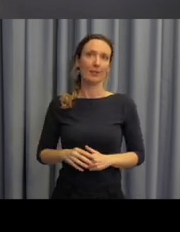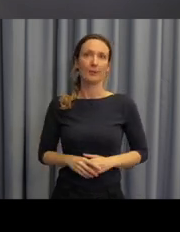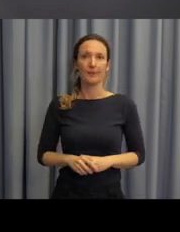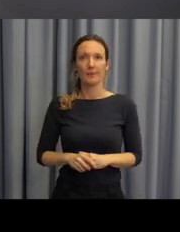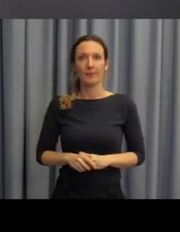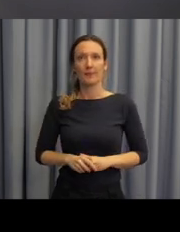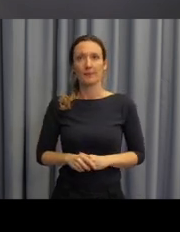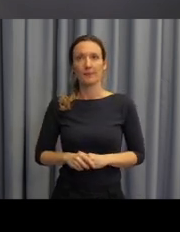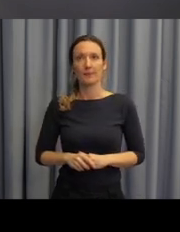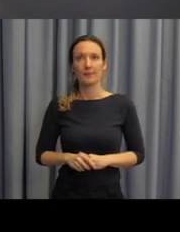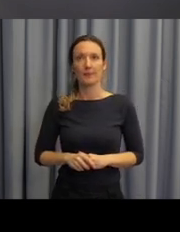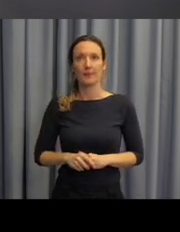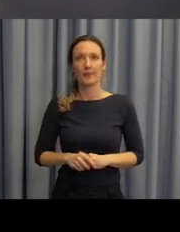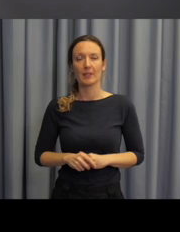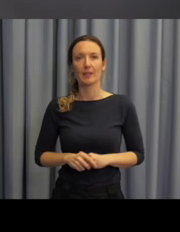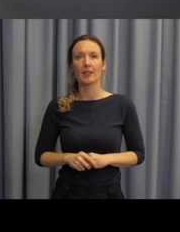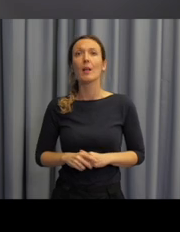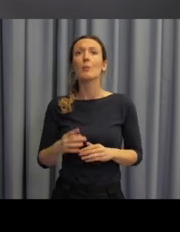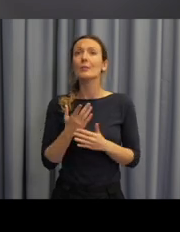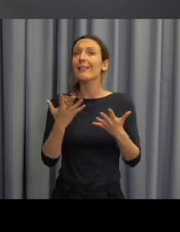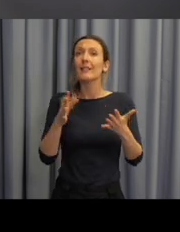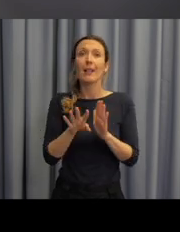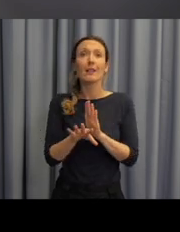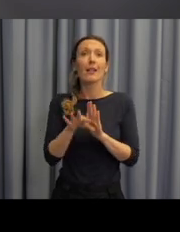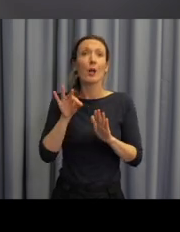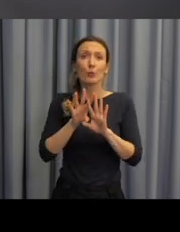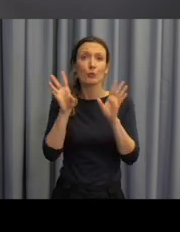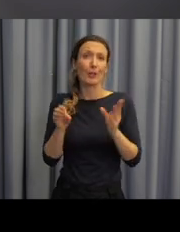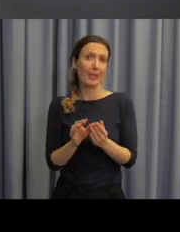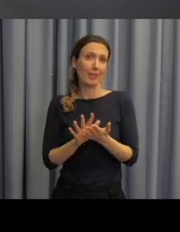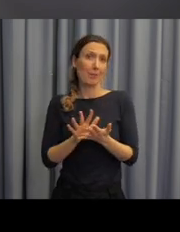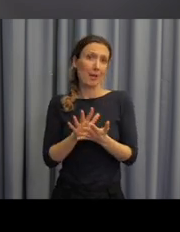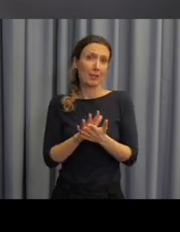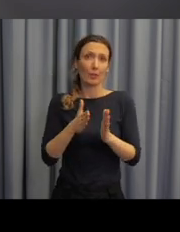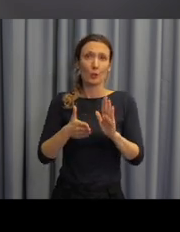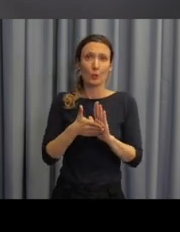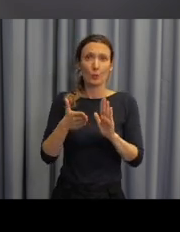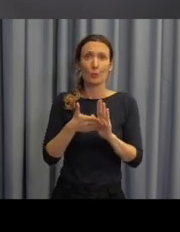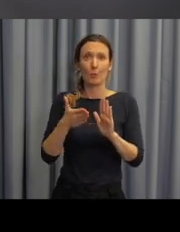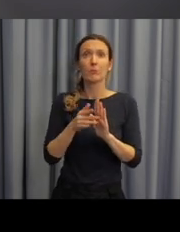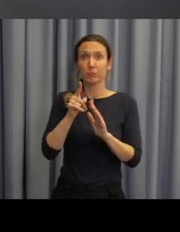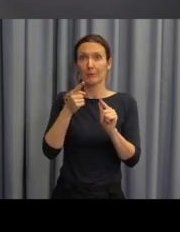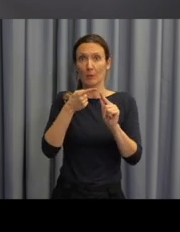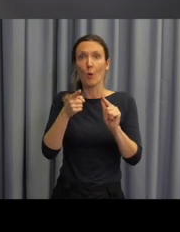Ještě jednou připomínám umístění metodické podpory, ale by ho velmi jednoduše najdete v chatu.